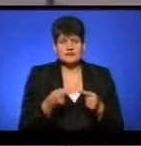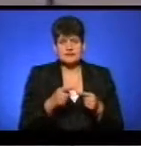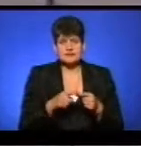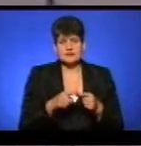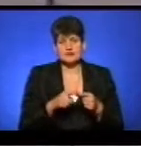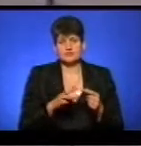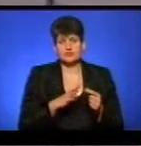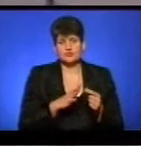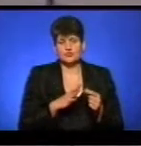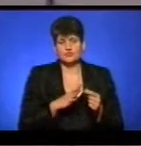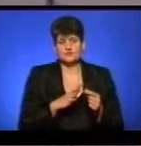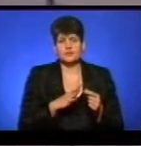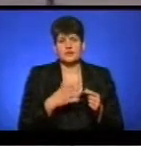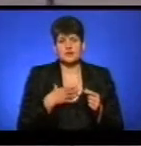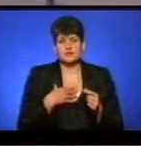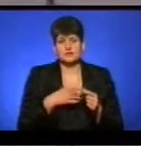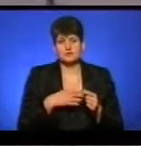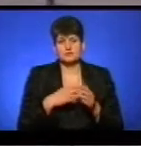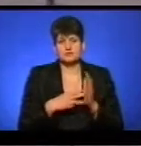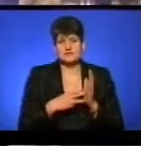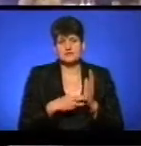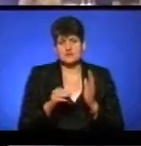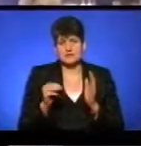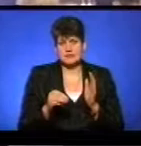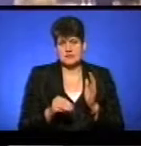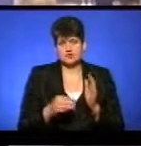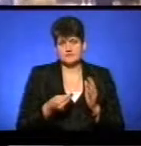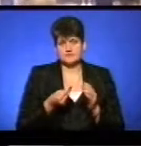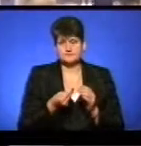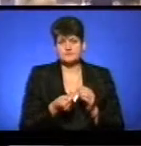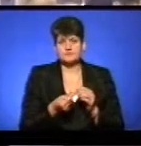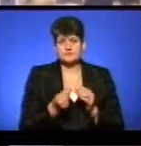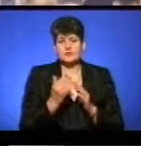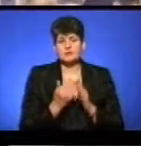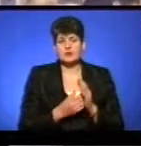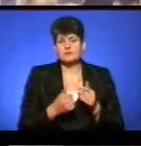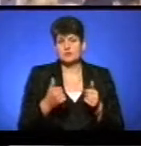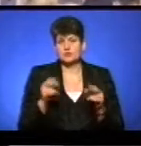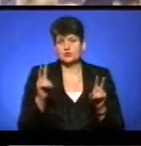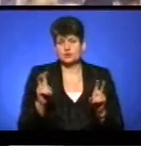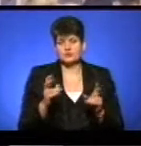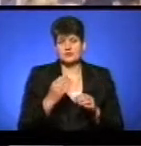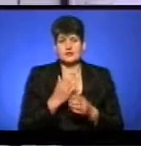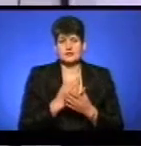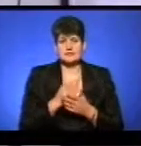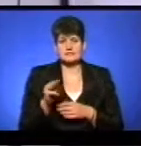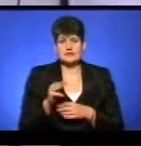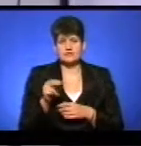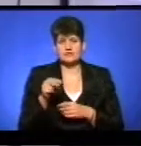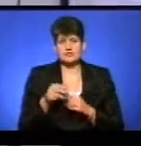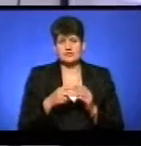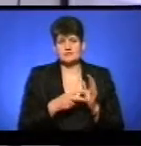тренажерний майданчик співфінансування, нас було в межах 80 тисяч. Програма «Добре» у Шумській громаді діє з травня 2017